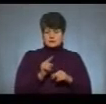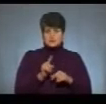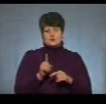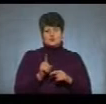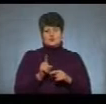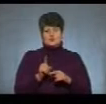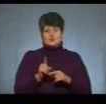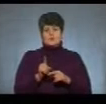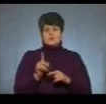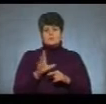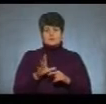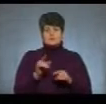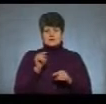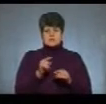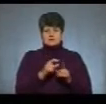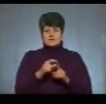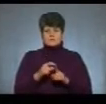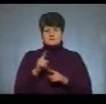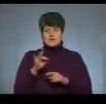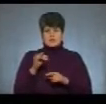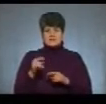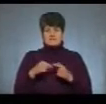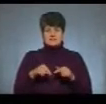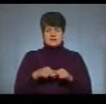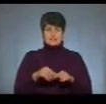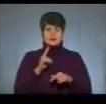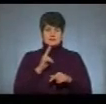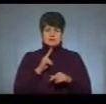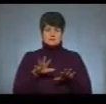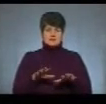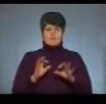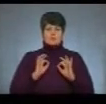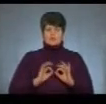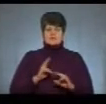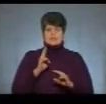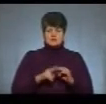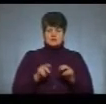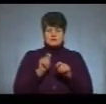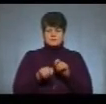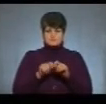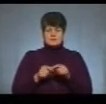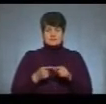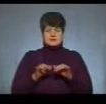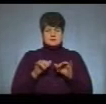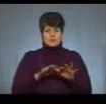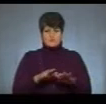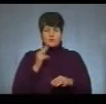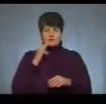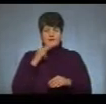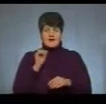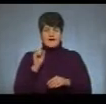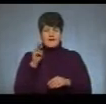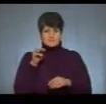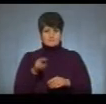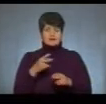області Леся Гурецька. За її словами, Збаразький відділ Кримінецької місцевої прокуратури завершив розслідування цієї справи. Обвинувальний акт у